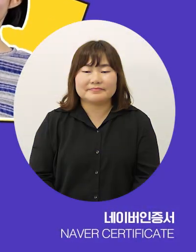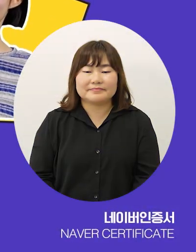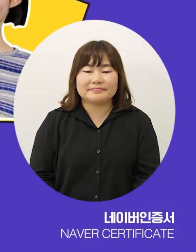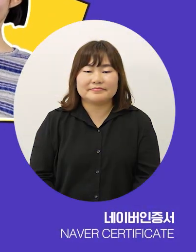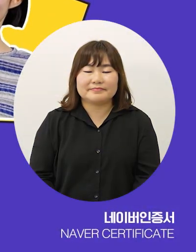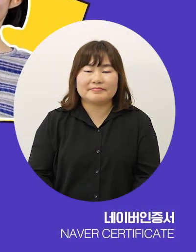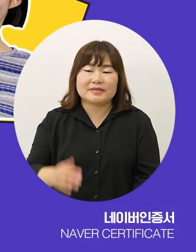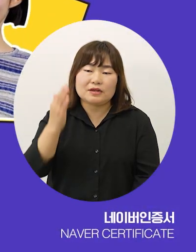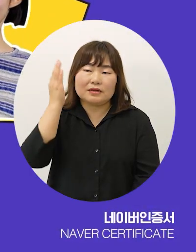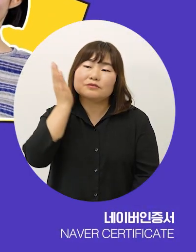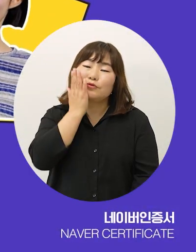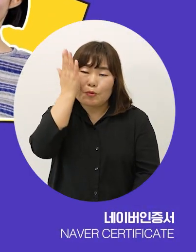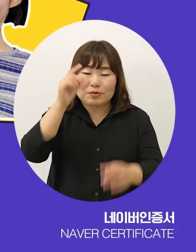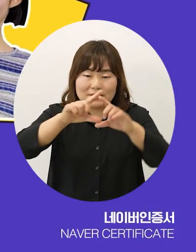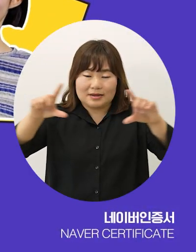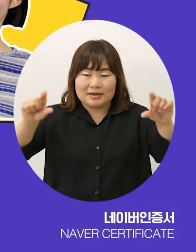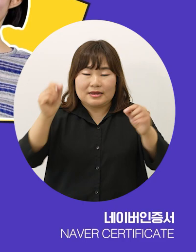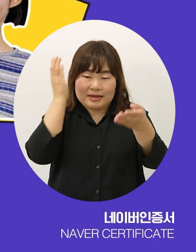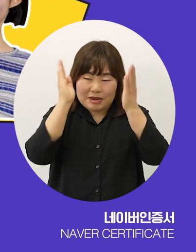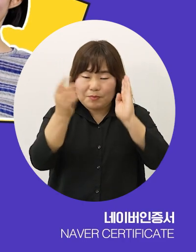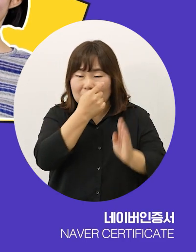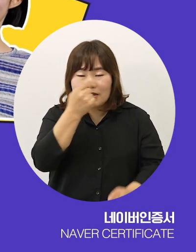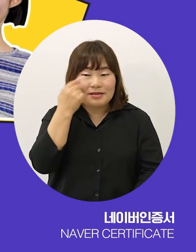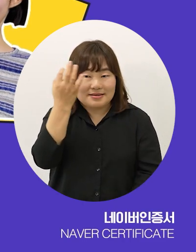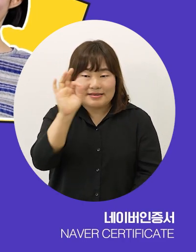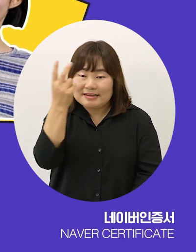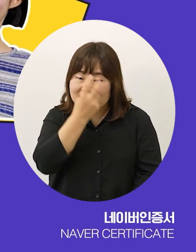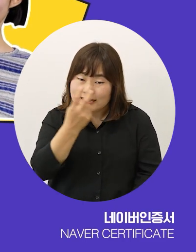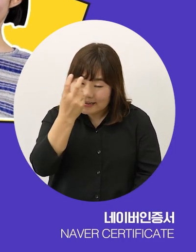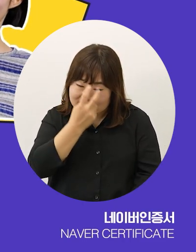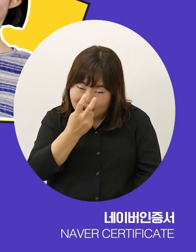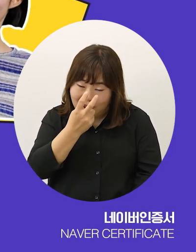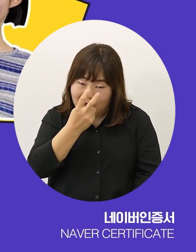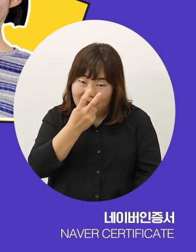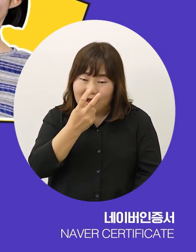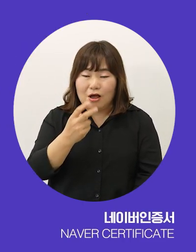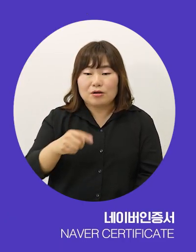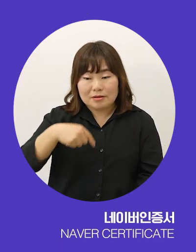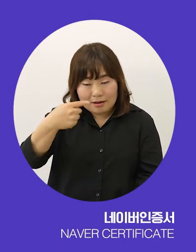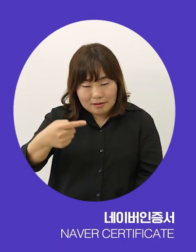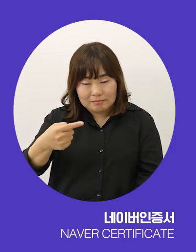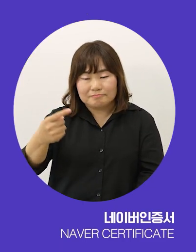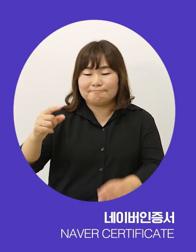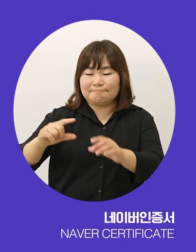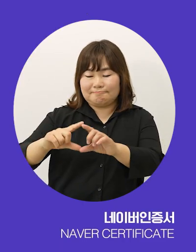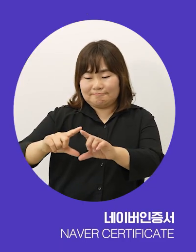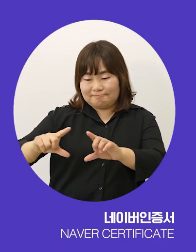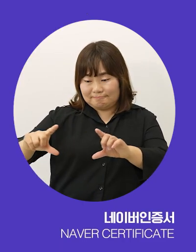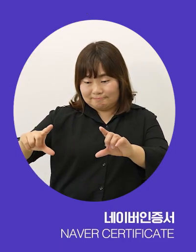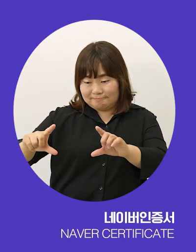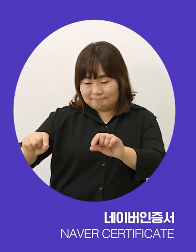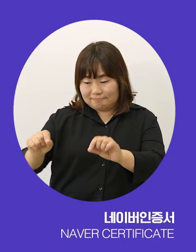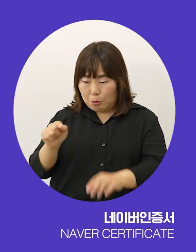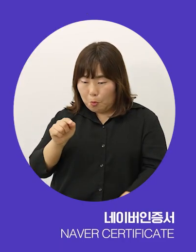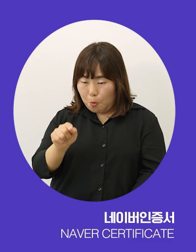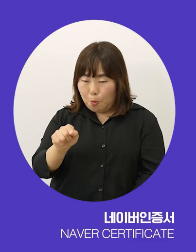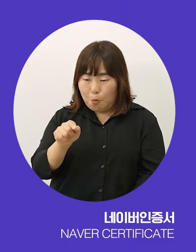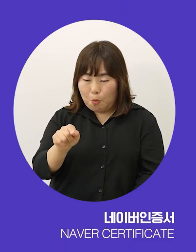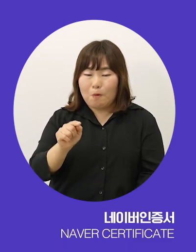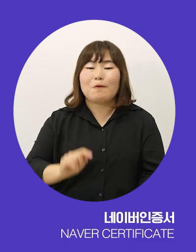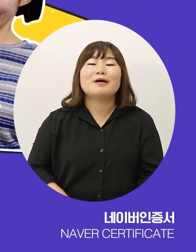초록창에 네이버 인증서 검색 그 다음에 엄마 여기 여기